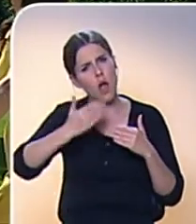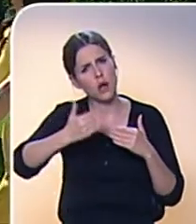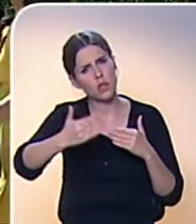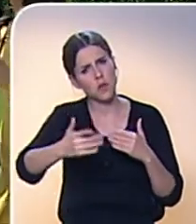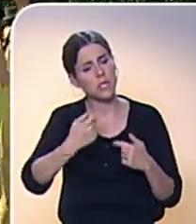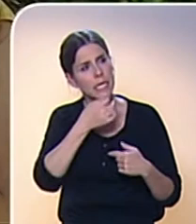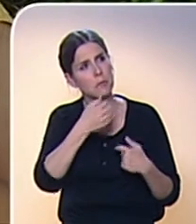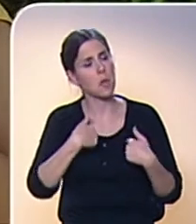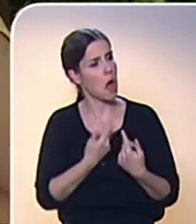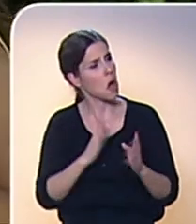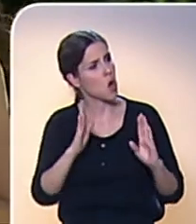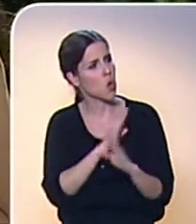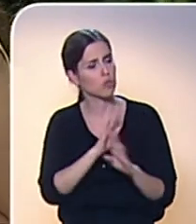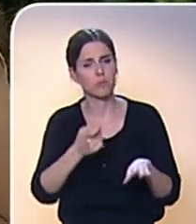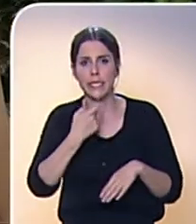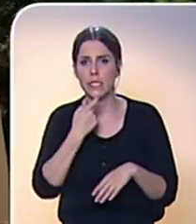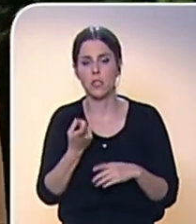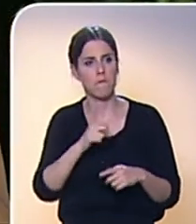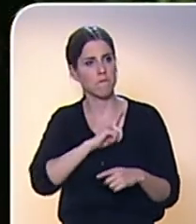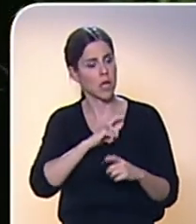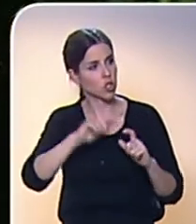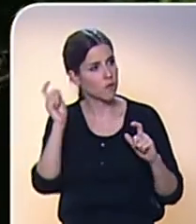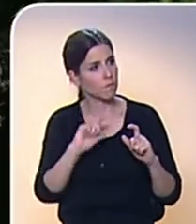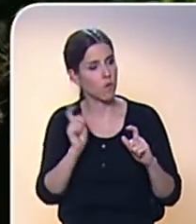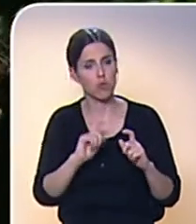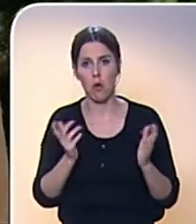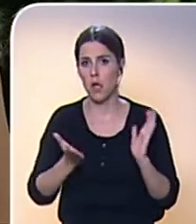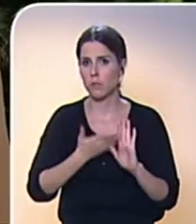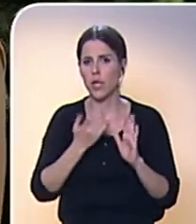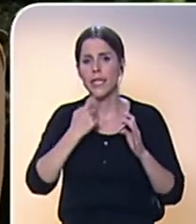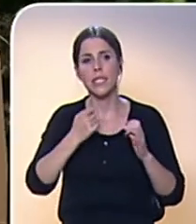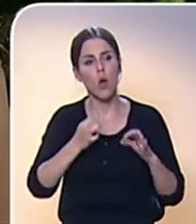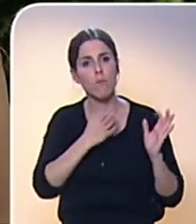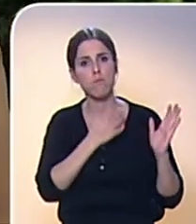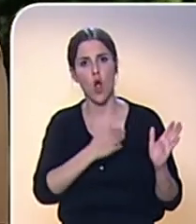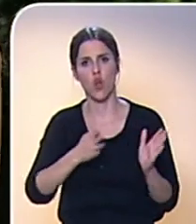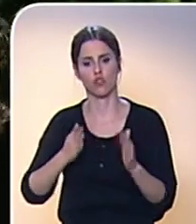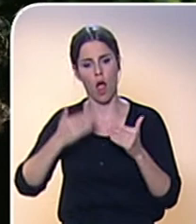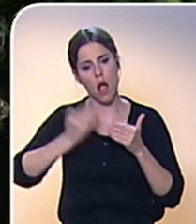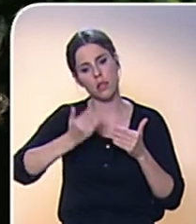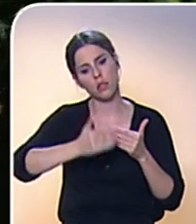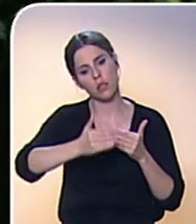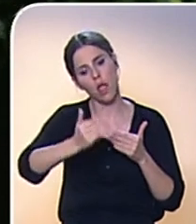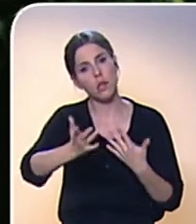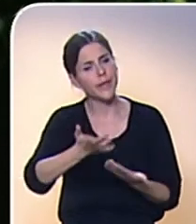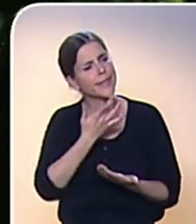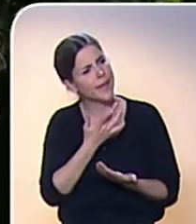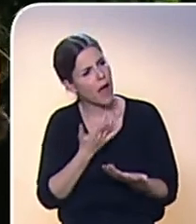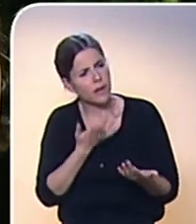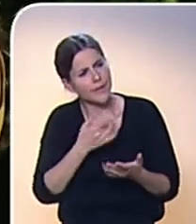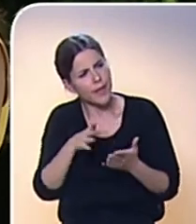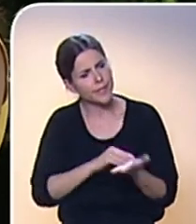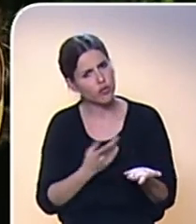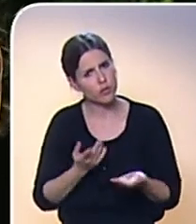rozhodnu, že třeba já bych si chtěla zaarchivovat svoje fotografie, chtěla bych si nějakým způsobem uspořádat, tak máte pro mě radu, kde začít a jakým způsobem